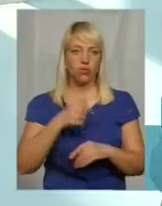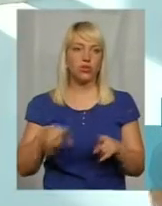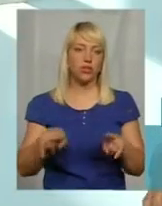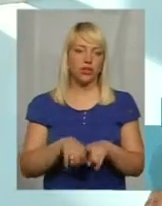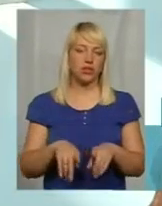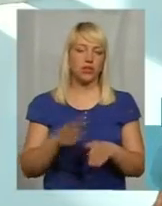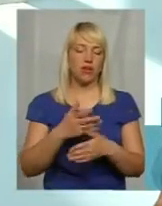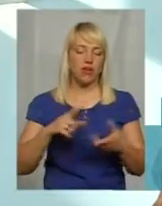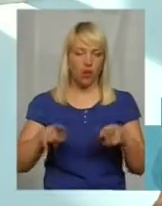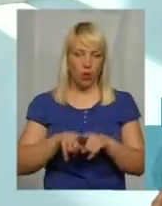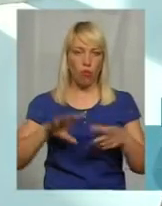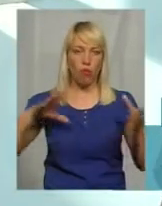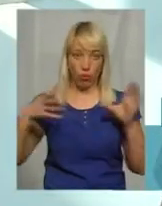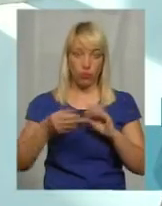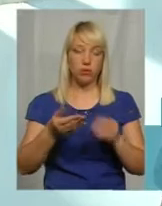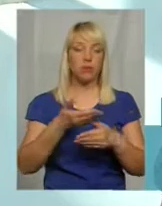плануємо і